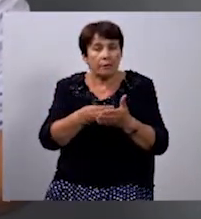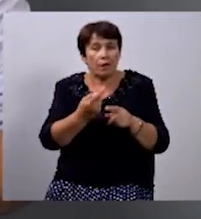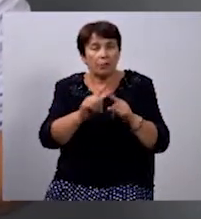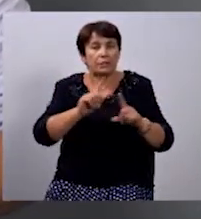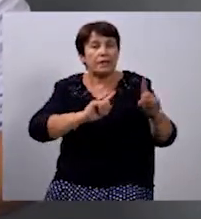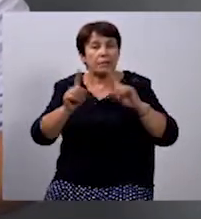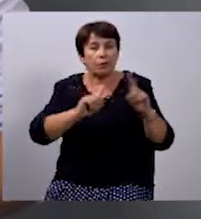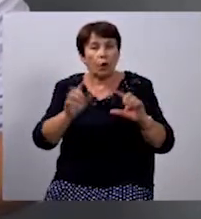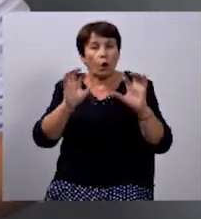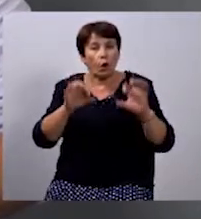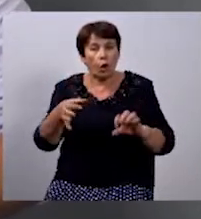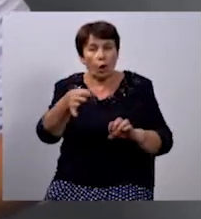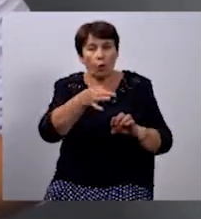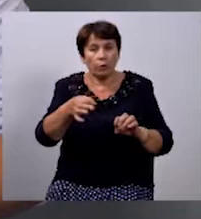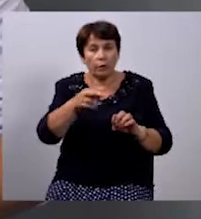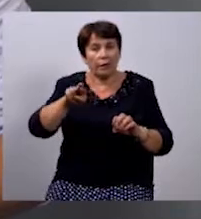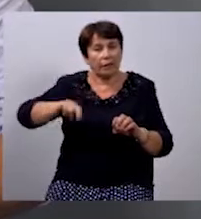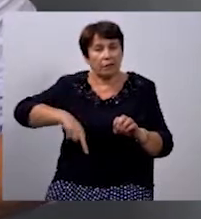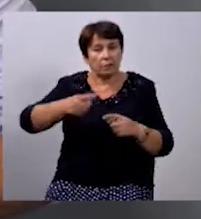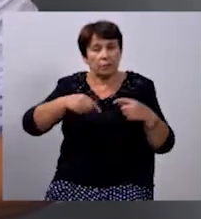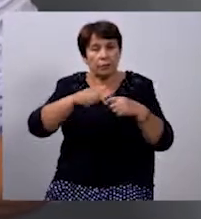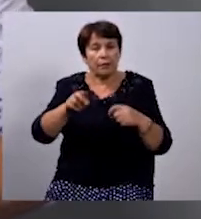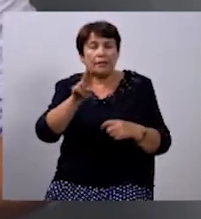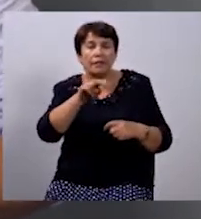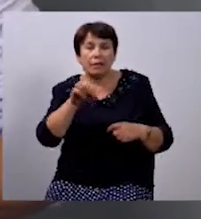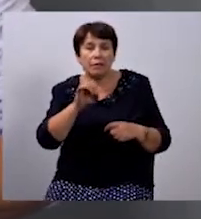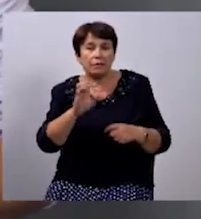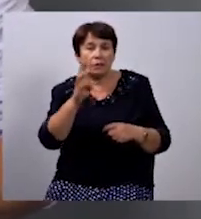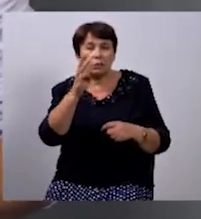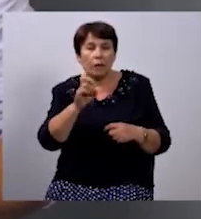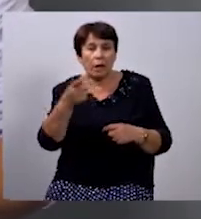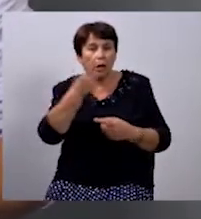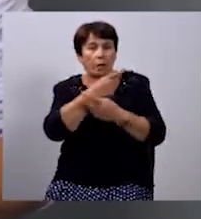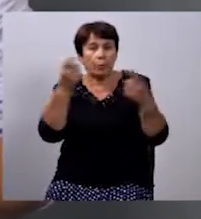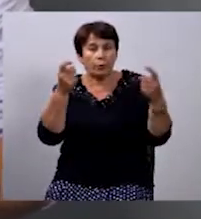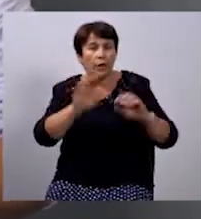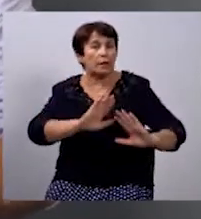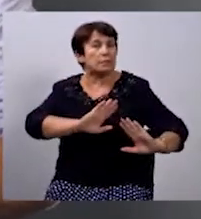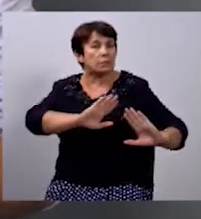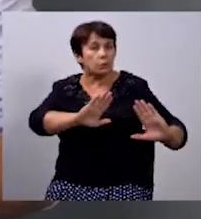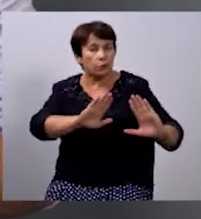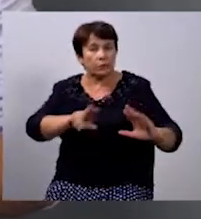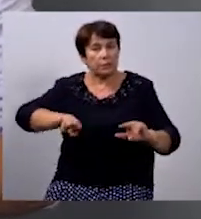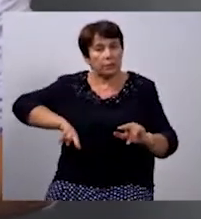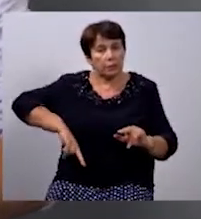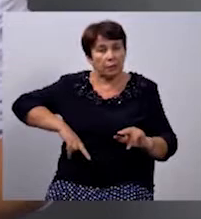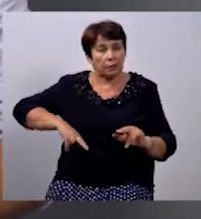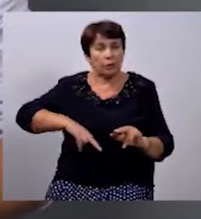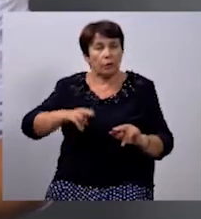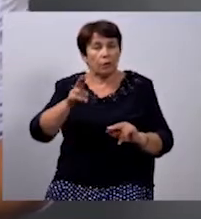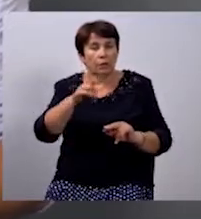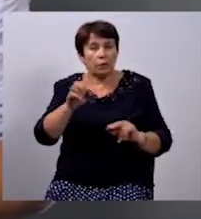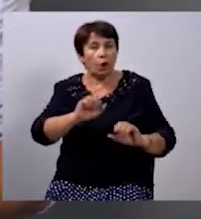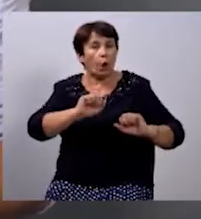нараді у голови облдержадміністрації Дениса Шмигаля повідомила заступниця директора департаменту